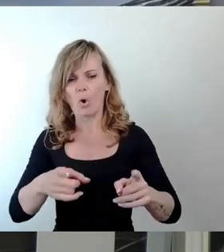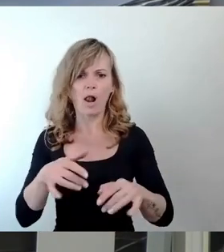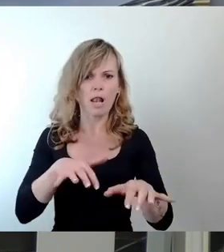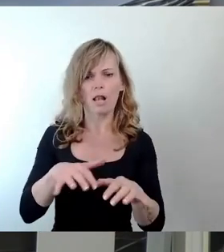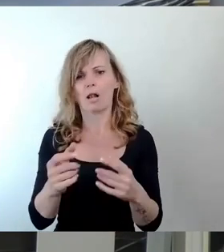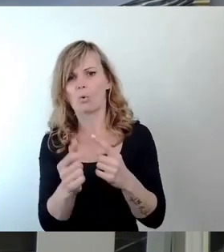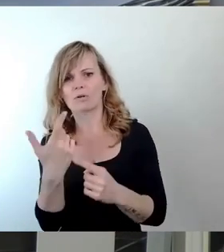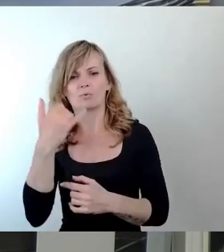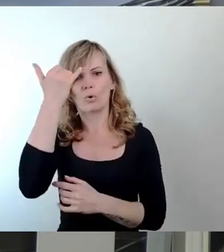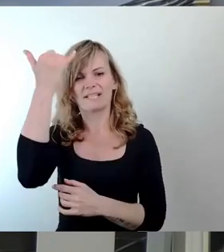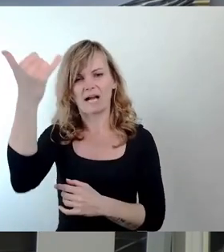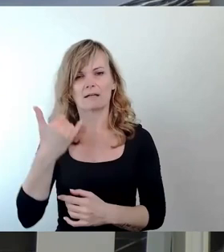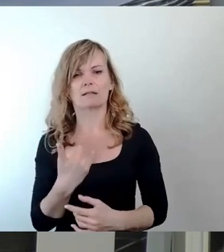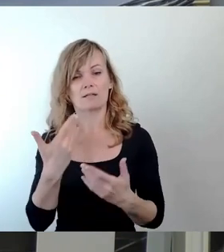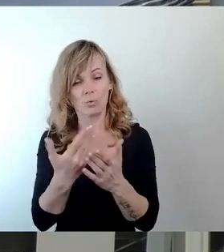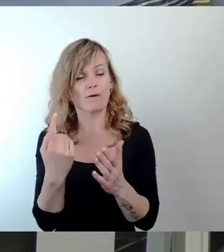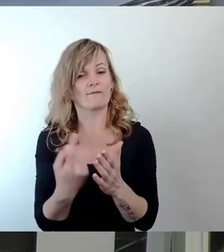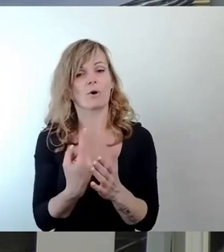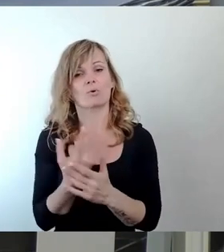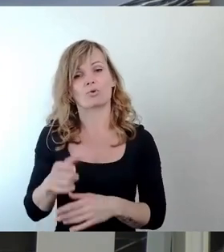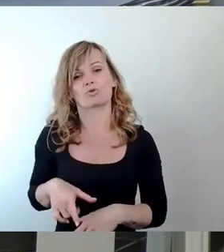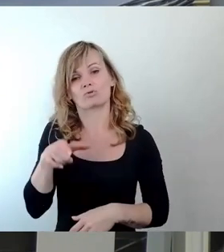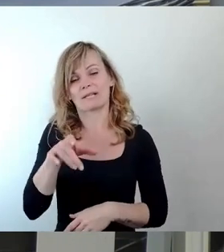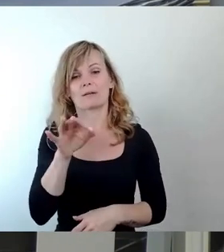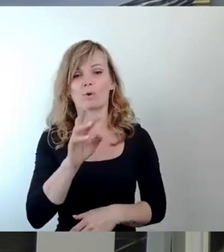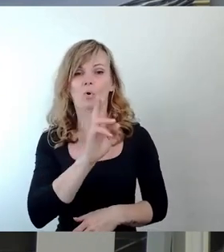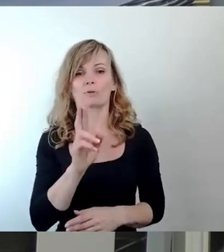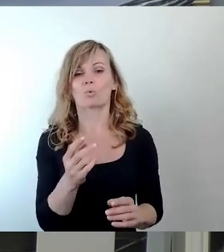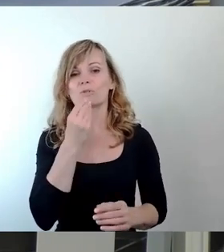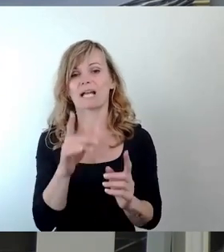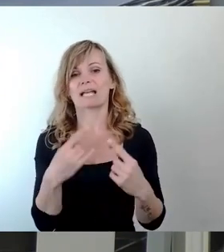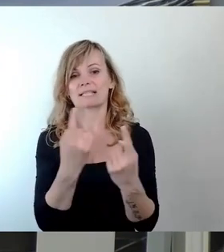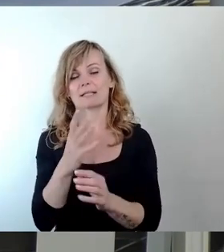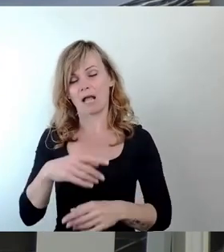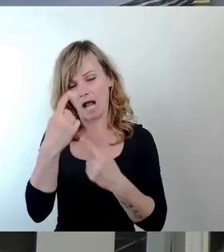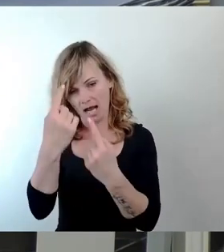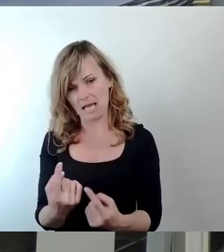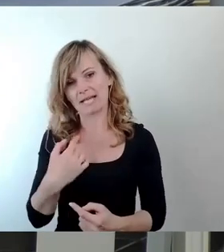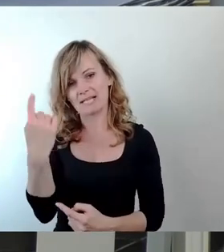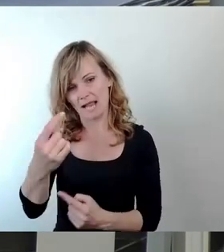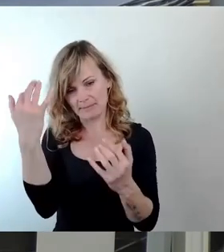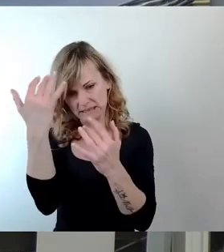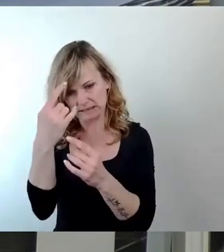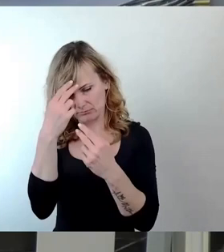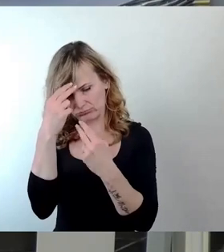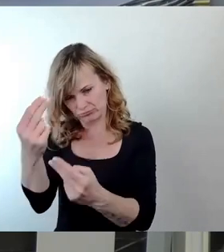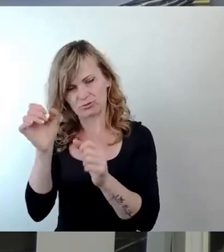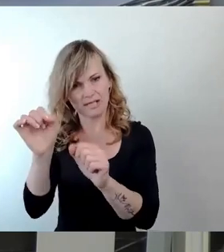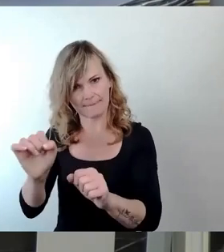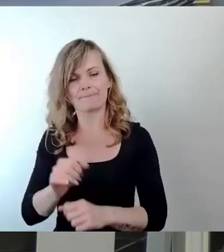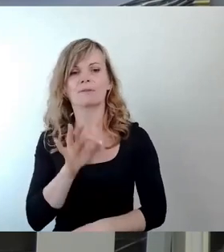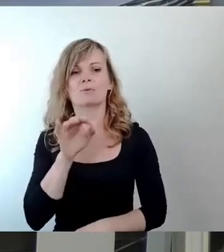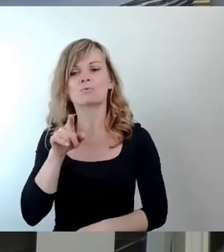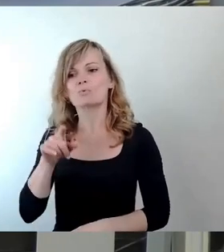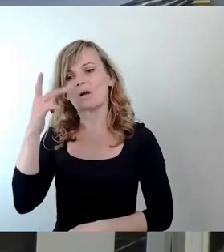Gedanken lasse ich Sie mit der Forderung der Spender für die Robotronenkantine alleine, machen Sie sich Ihre Gedanken. Zu Herrn Löser möchte